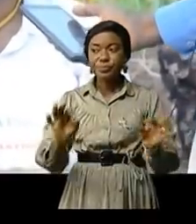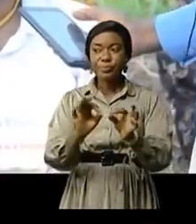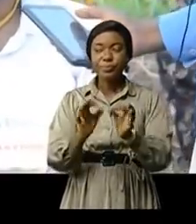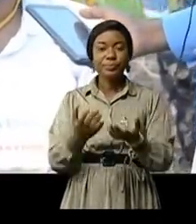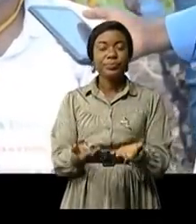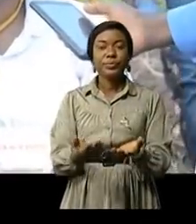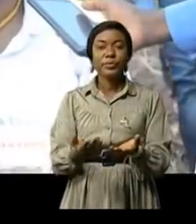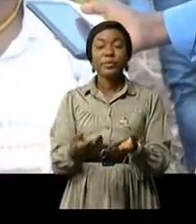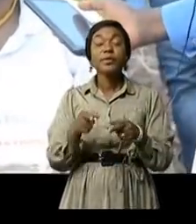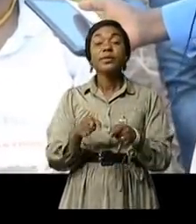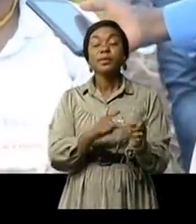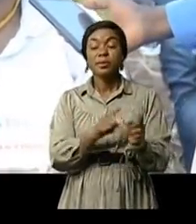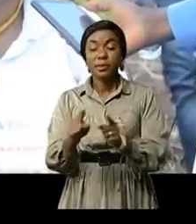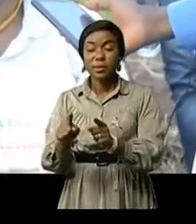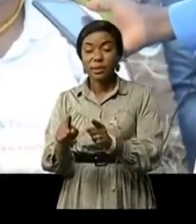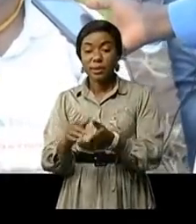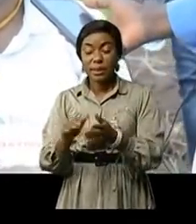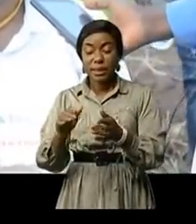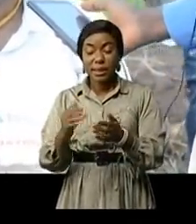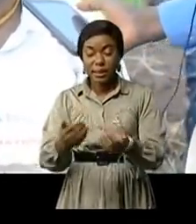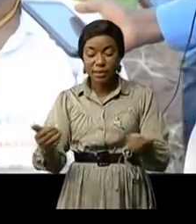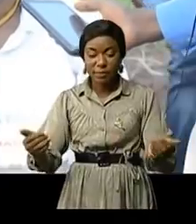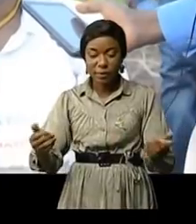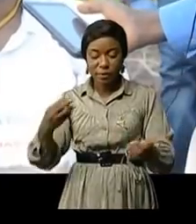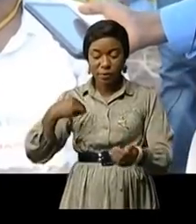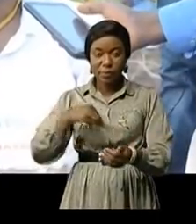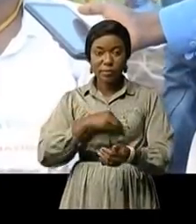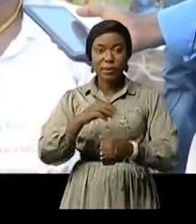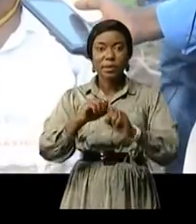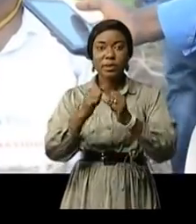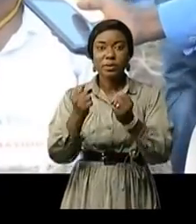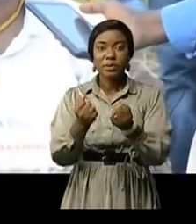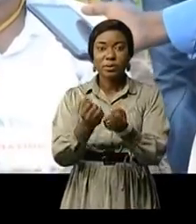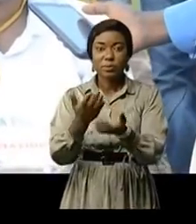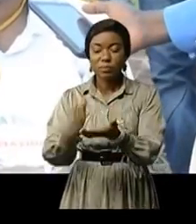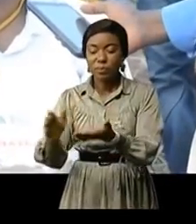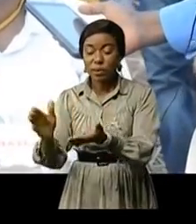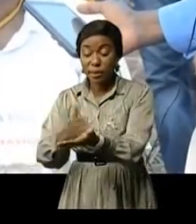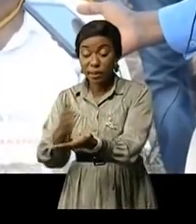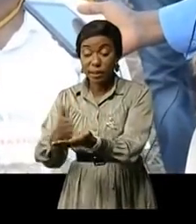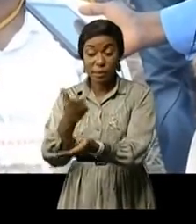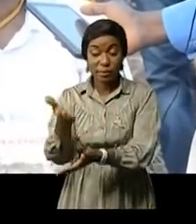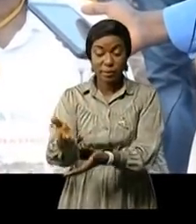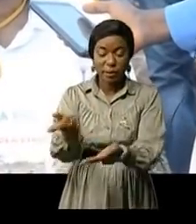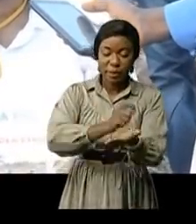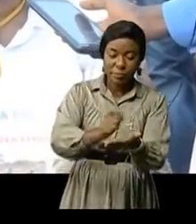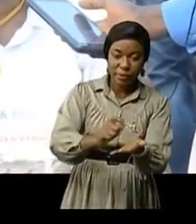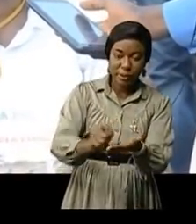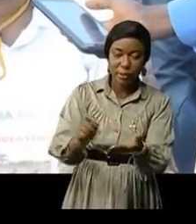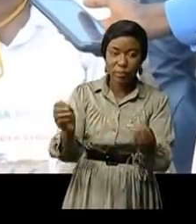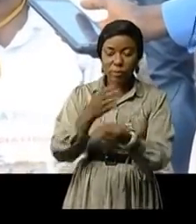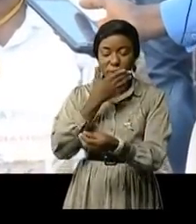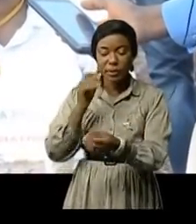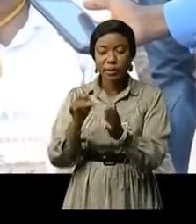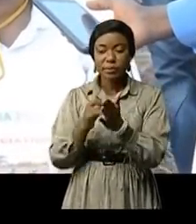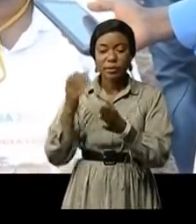enfants des membres de l'association quelques fournitures scolaires parce que le dimanche passé ils ont